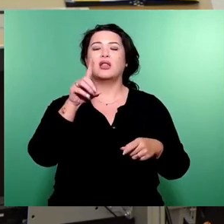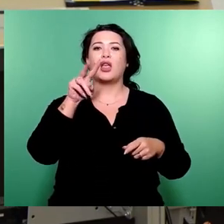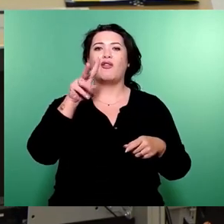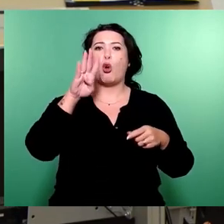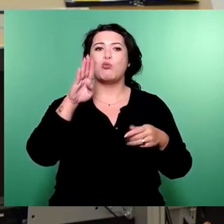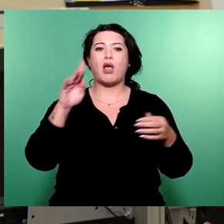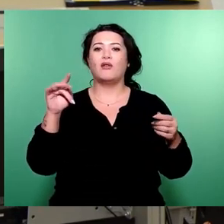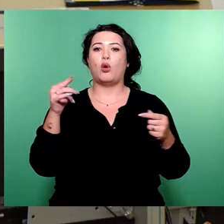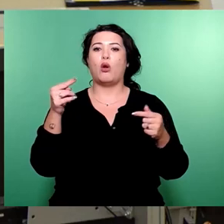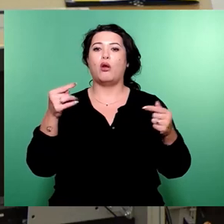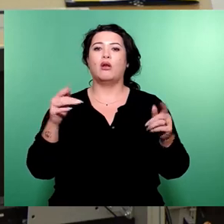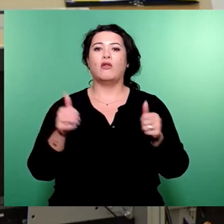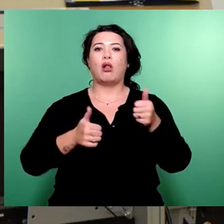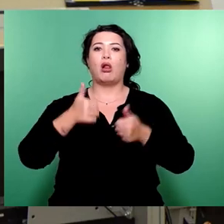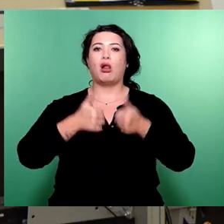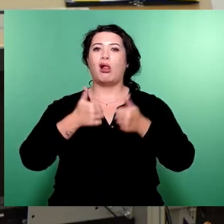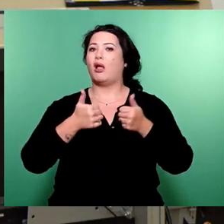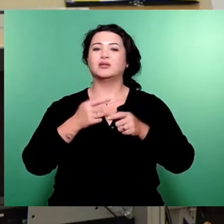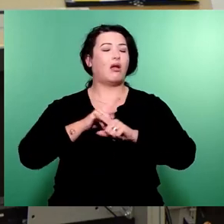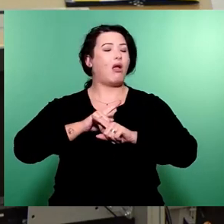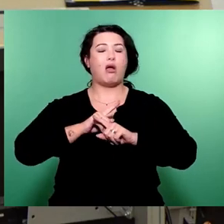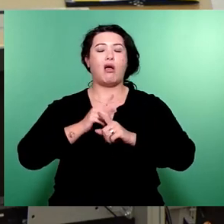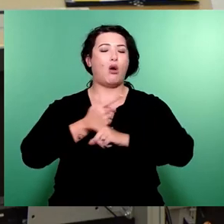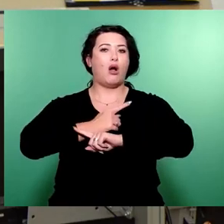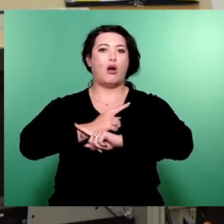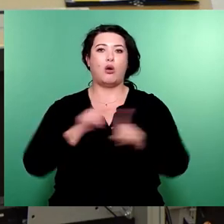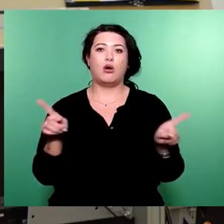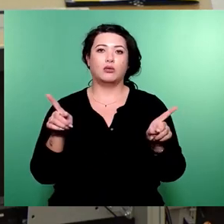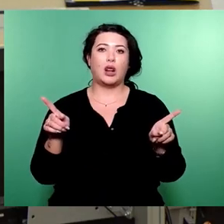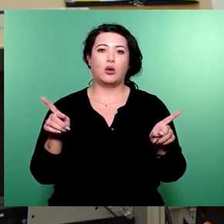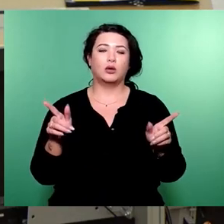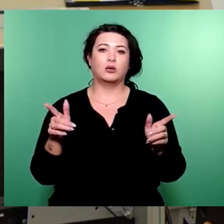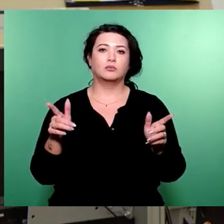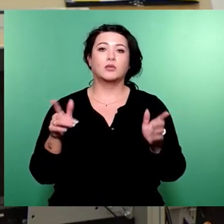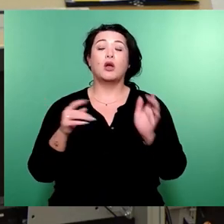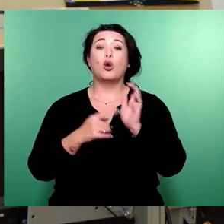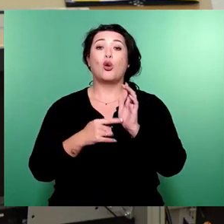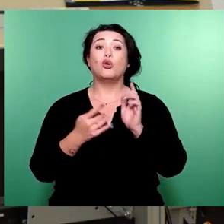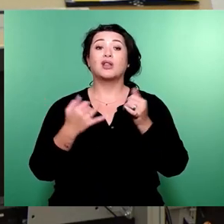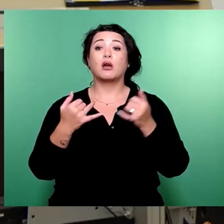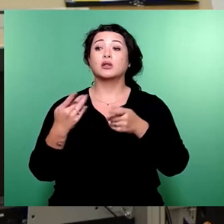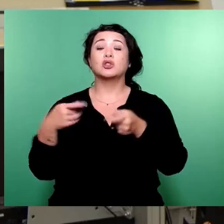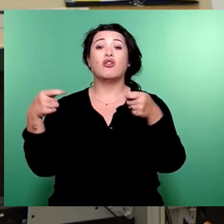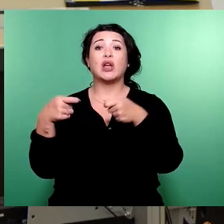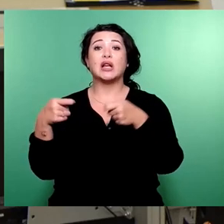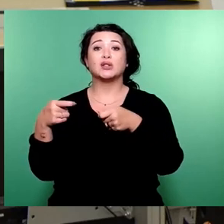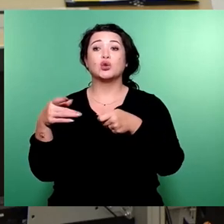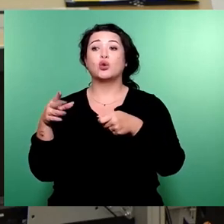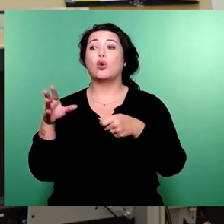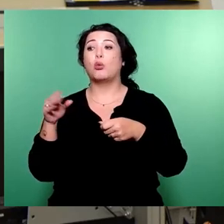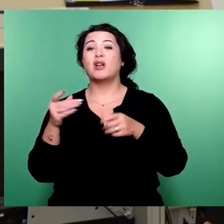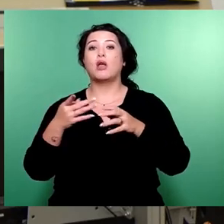Maße unlauter, weil sich in den Diskussionen herausgestellt hat, dass gerade die Finanzierung durch angebliche